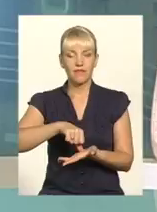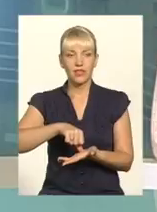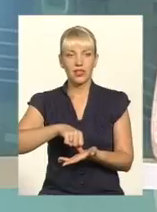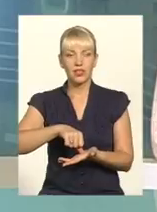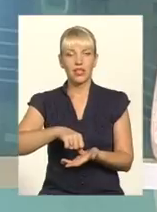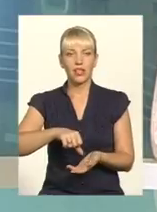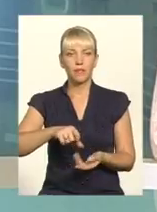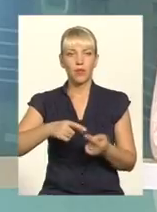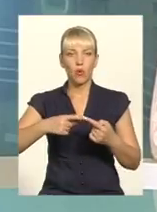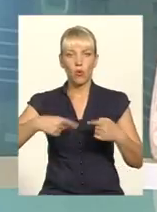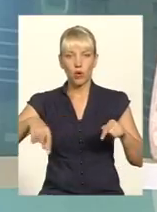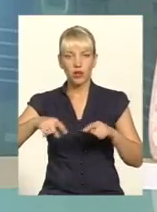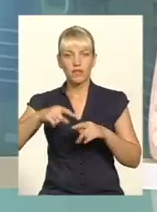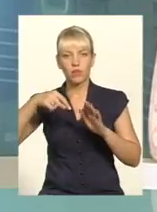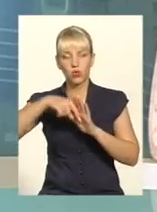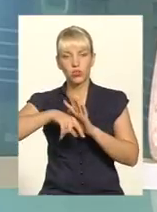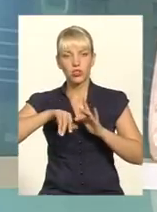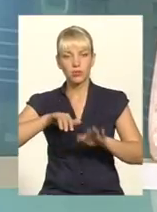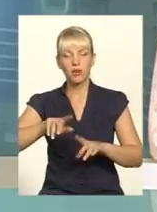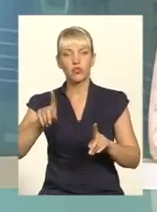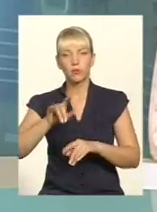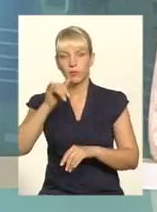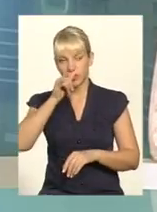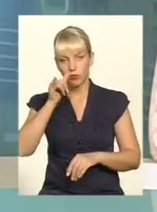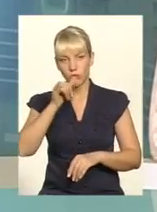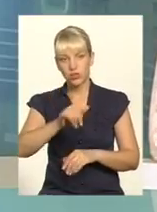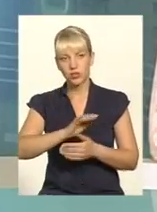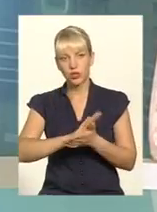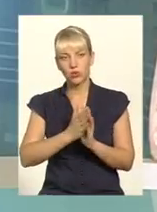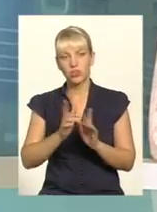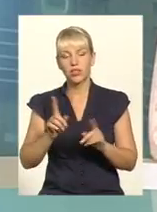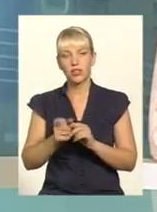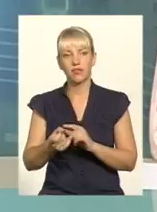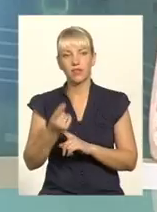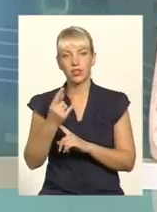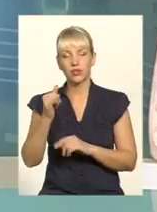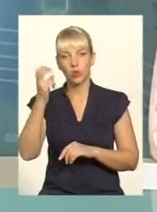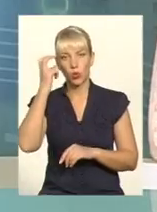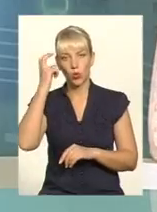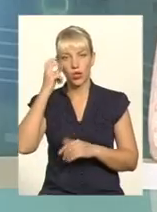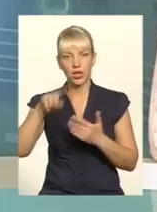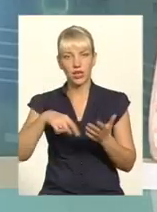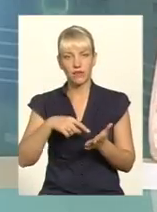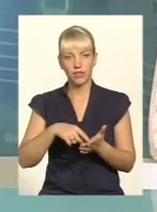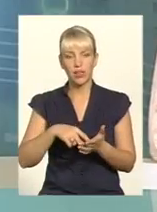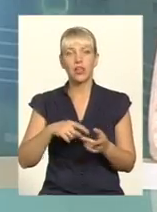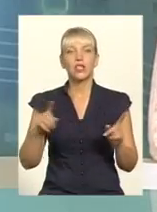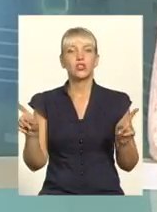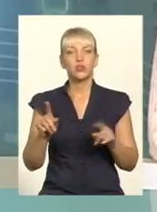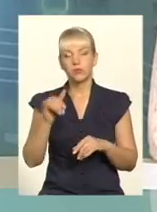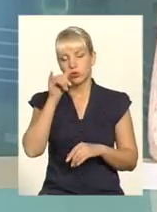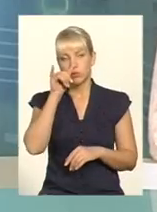справ, аби не допустити таких ситуацій, які виникли, зокрема, в Києві, аби не допустити